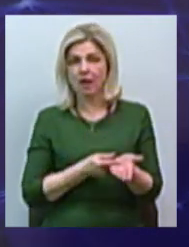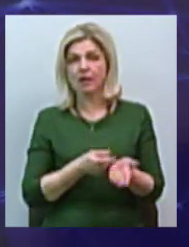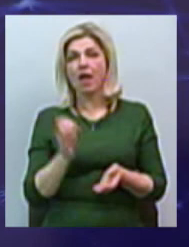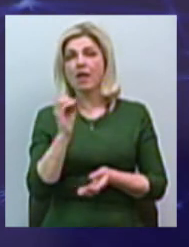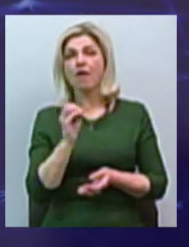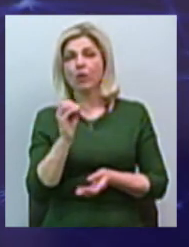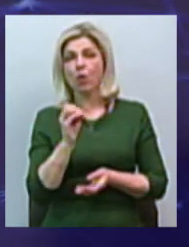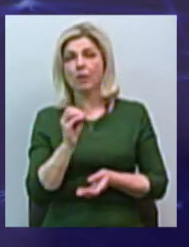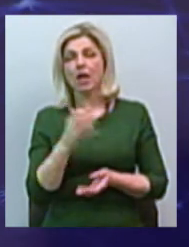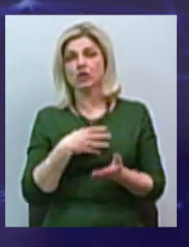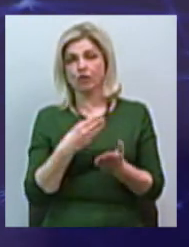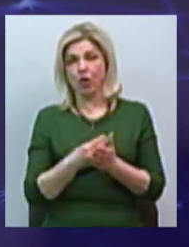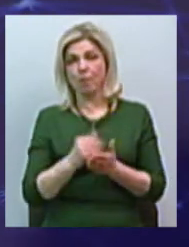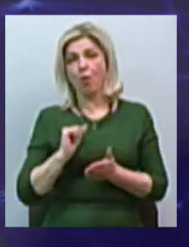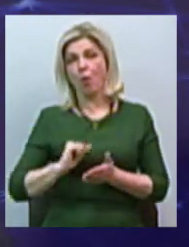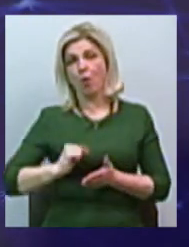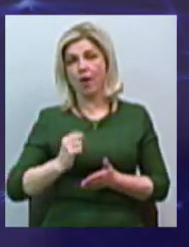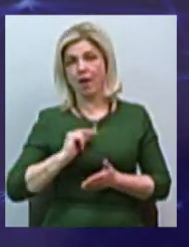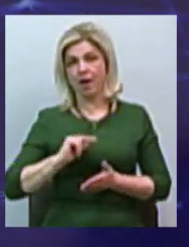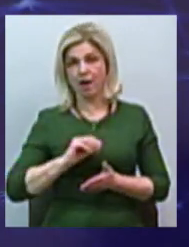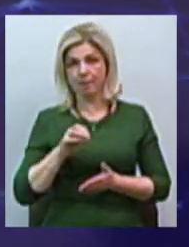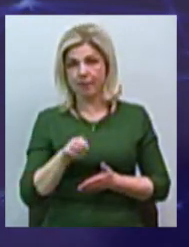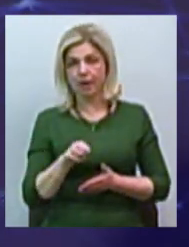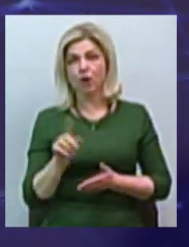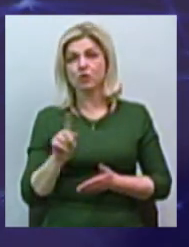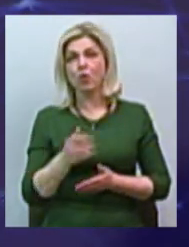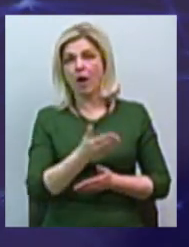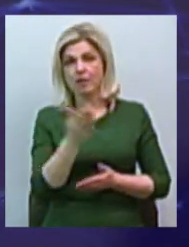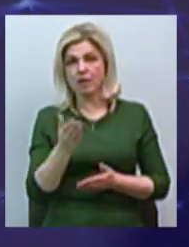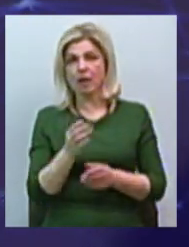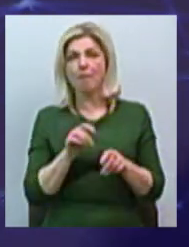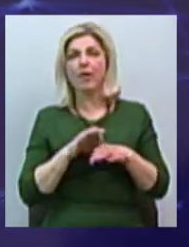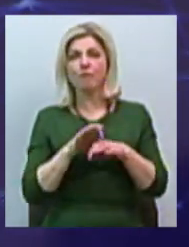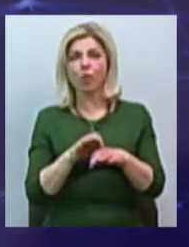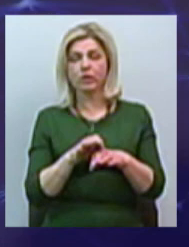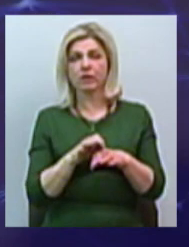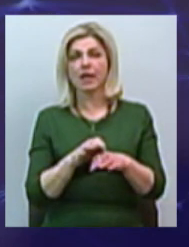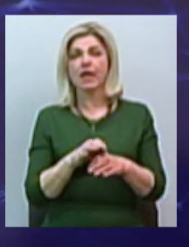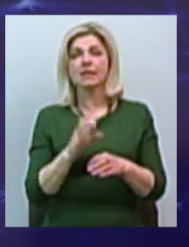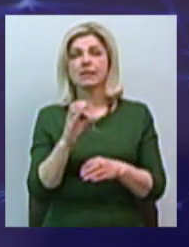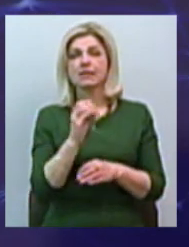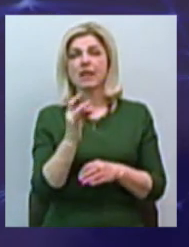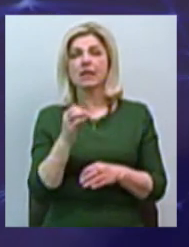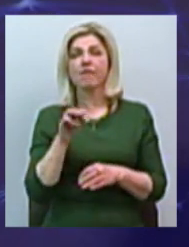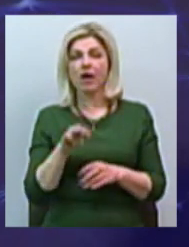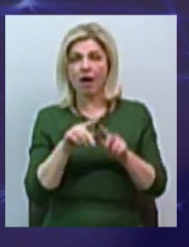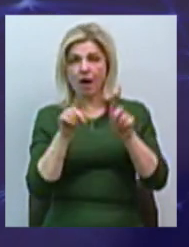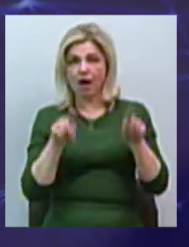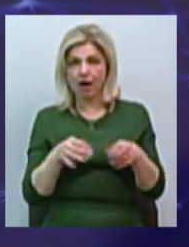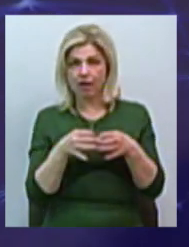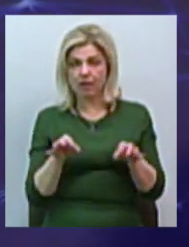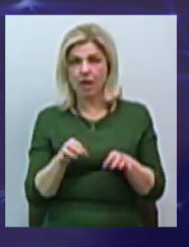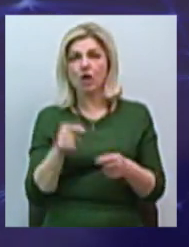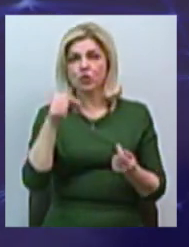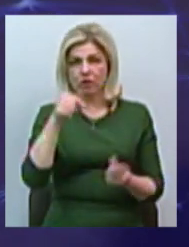европейським своїм колегам, що вони проводять сертифікації, що їх требування соответствують тем